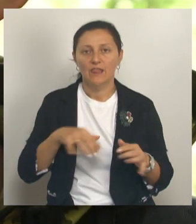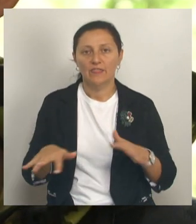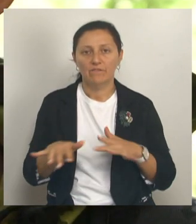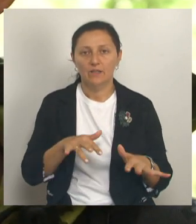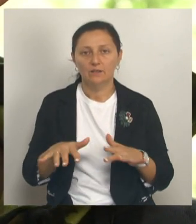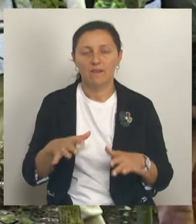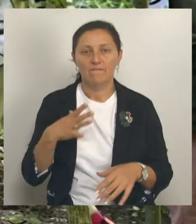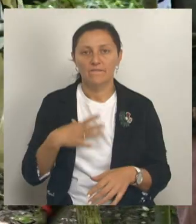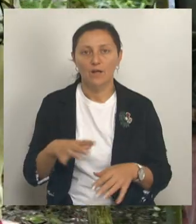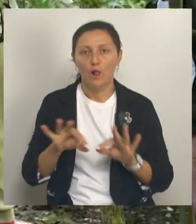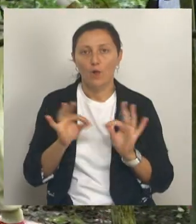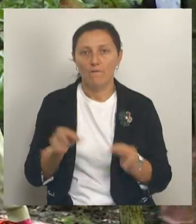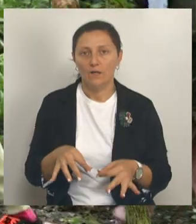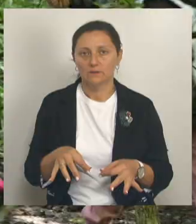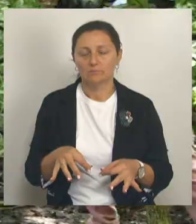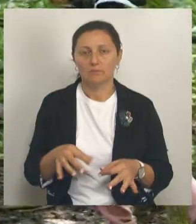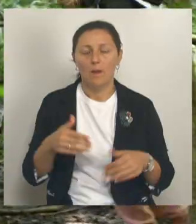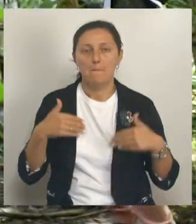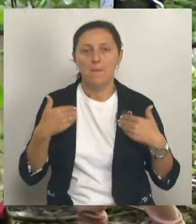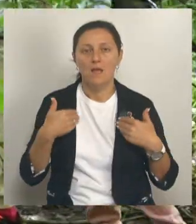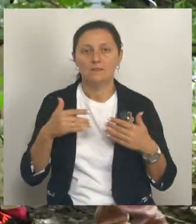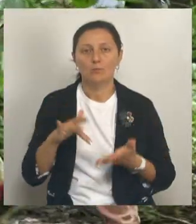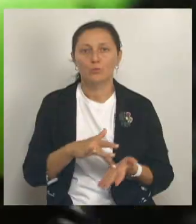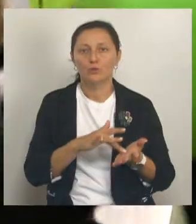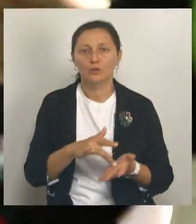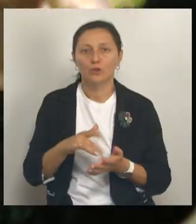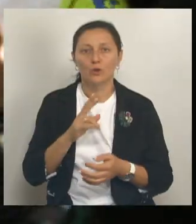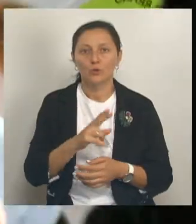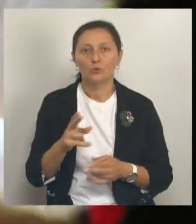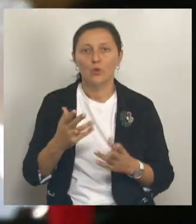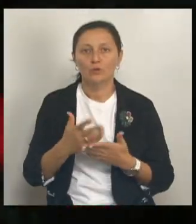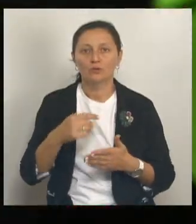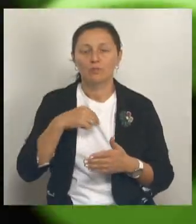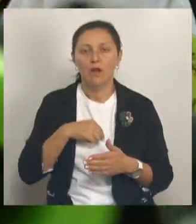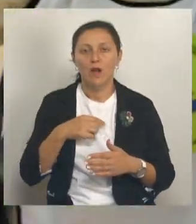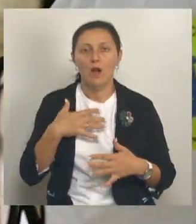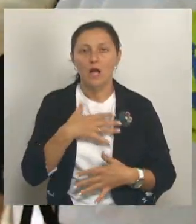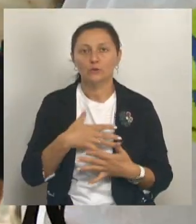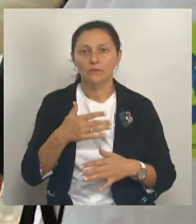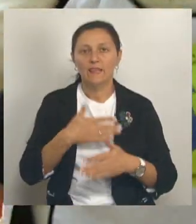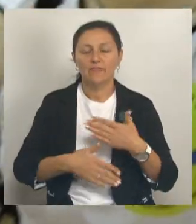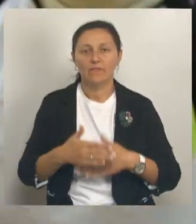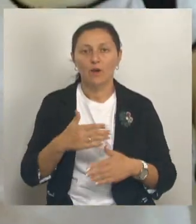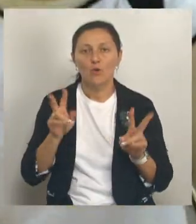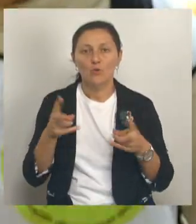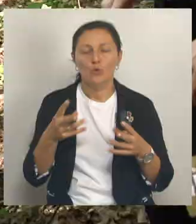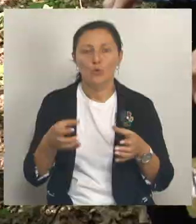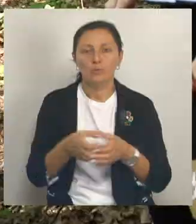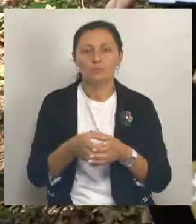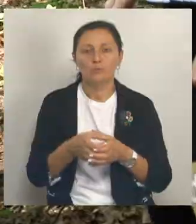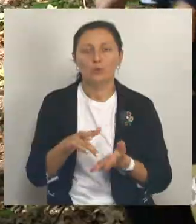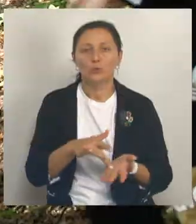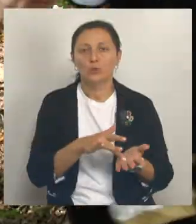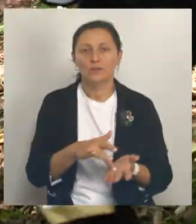выносливости, ловкости. Полезные путешествия для детей с расстройством аутистического спектра. Адаптивный клуб пешего туризма